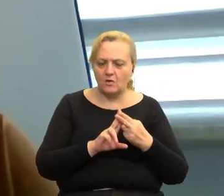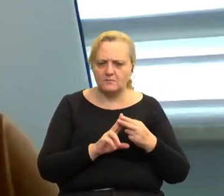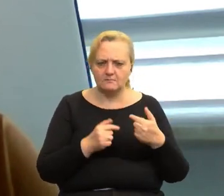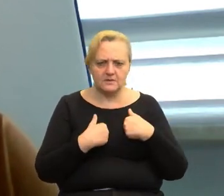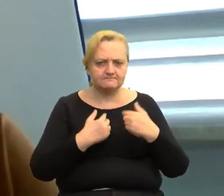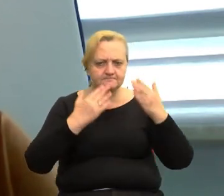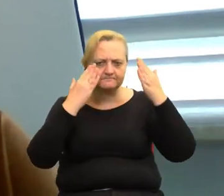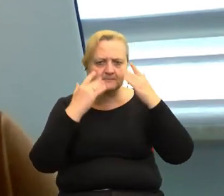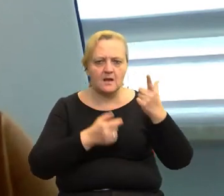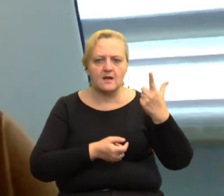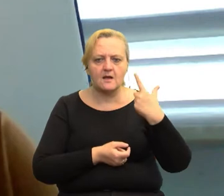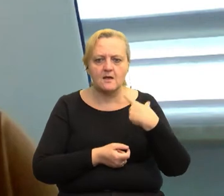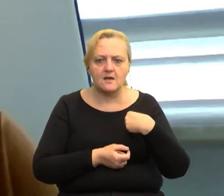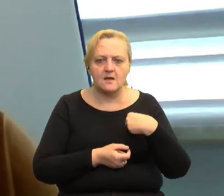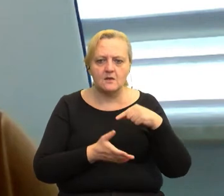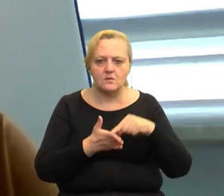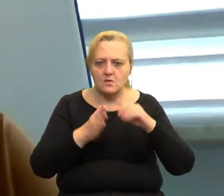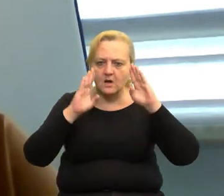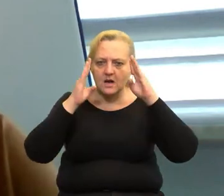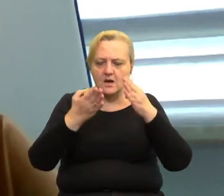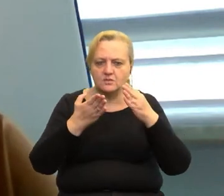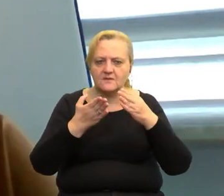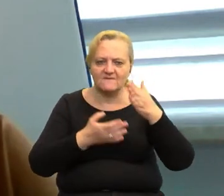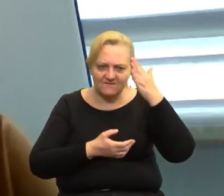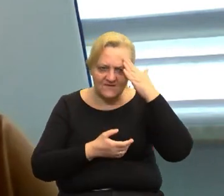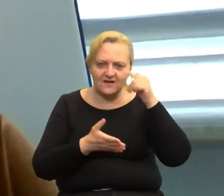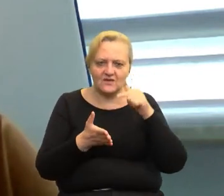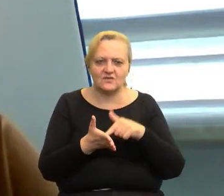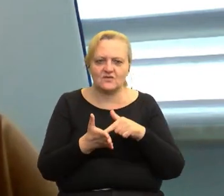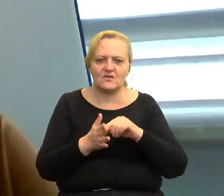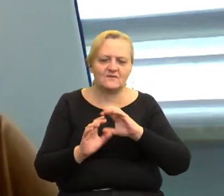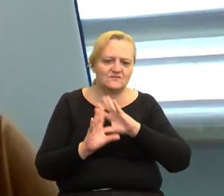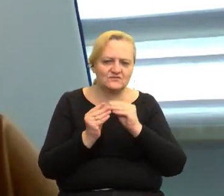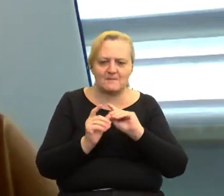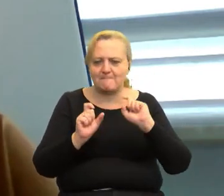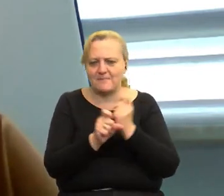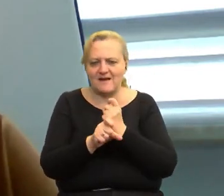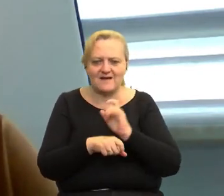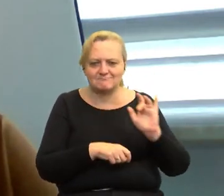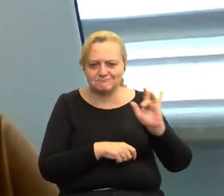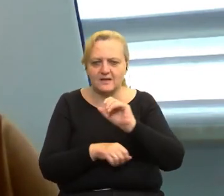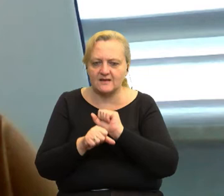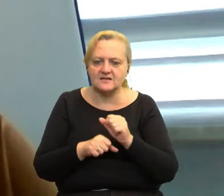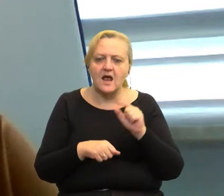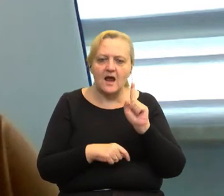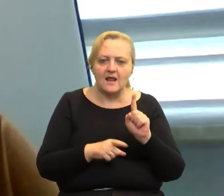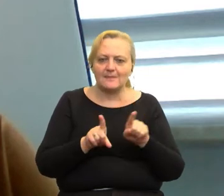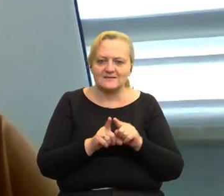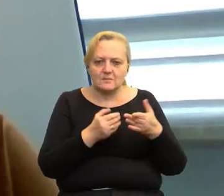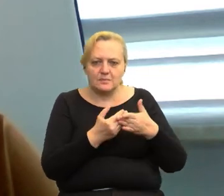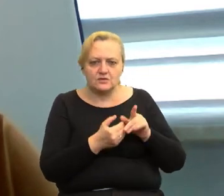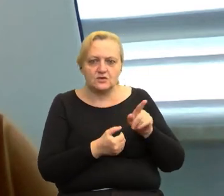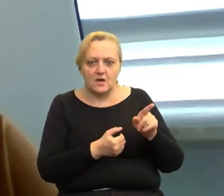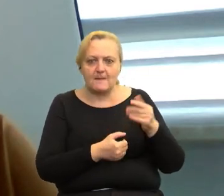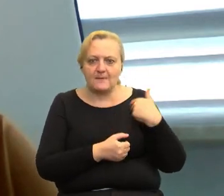jakby ten autyzm, wiedząc o tym, że on jest wszędzie w każdym kraju, ale jest też bardzo blisko nas. I wtedy